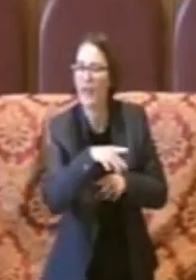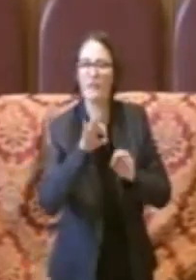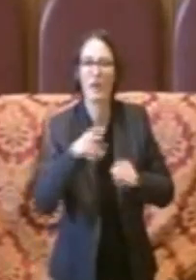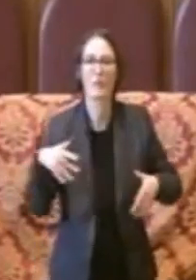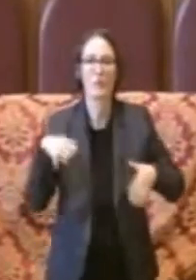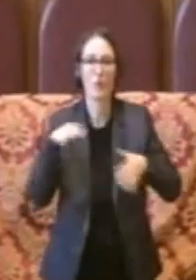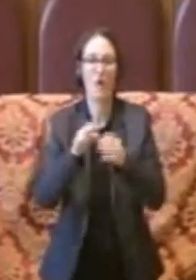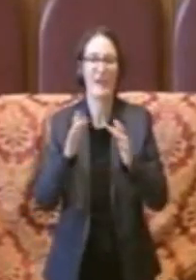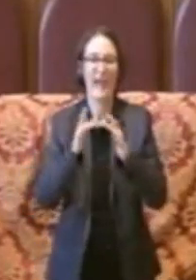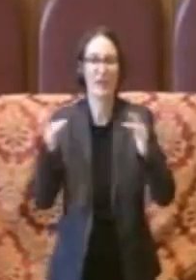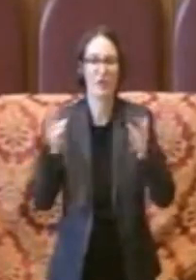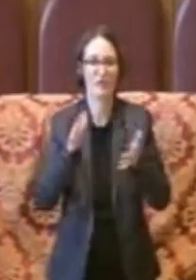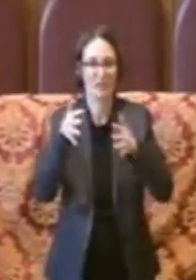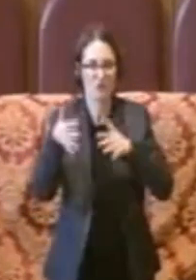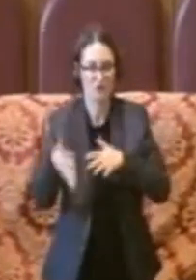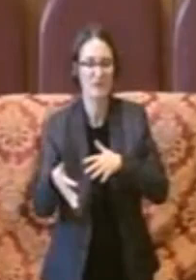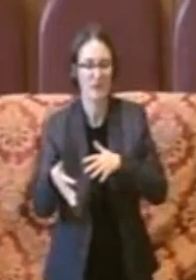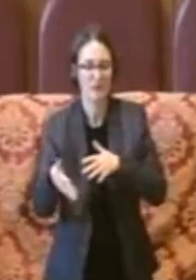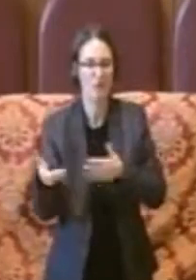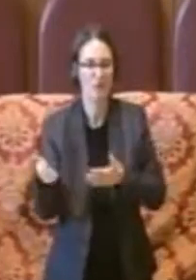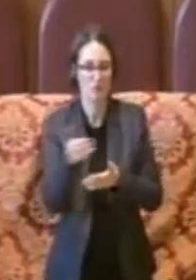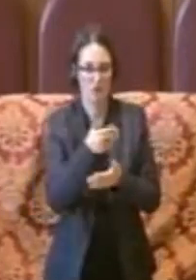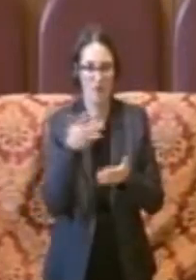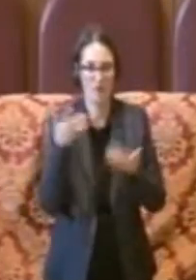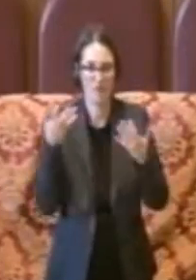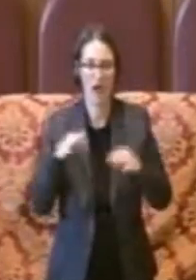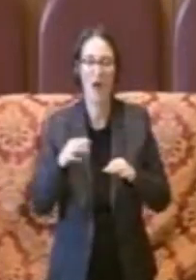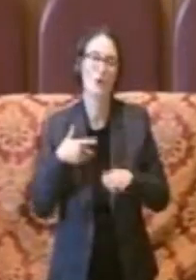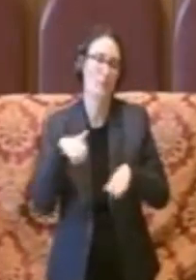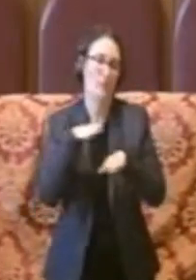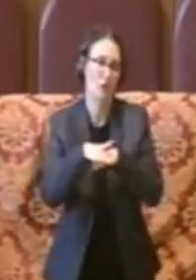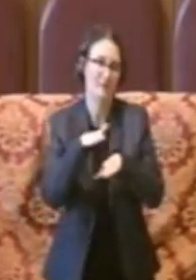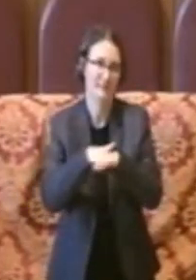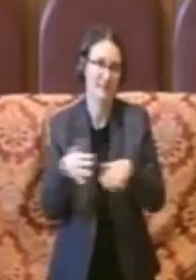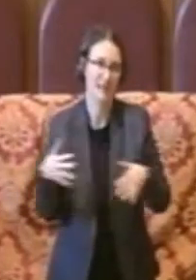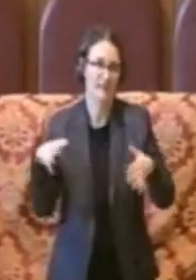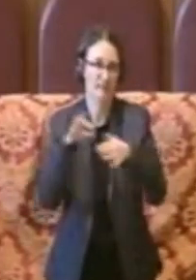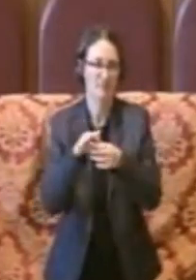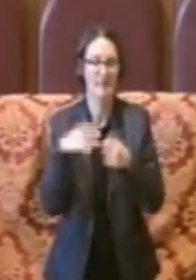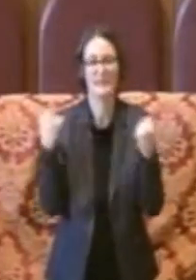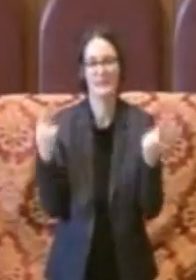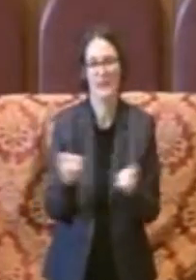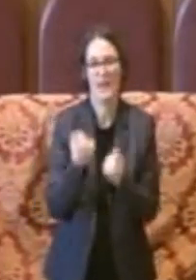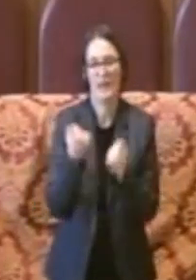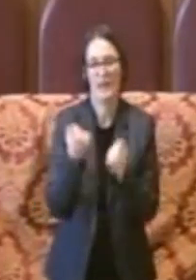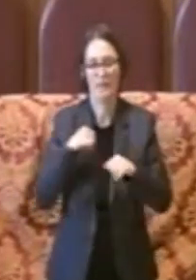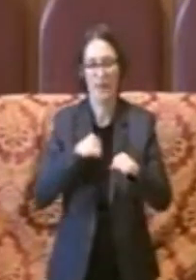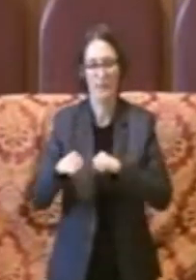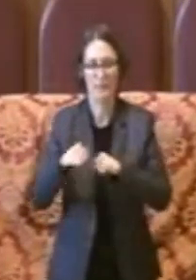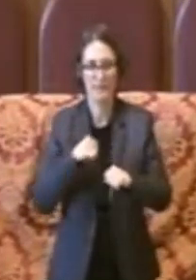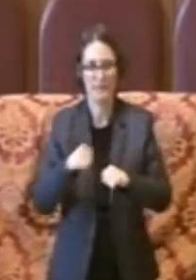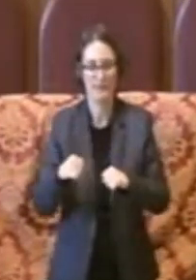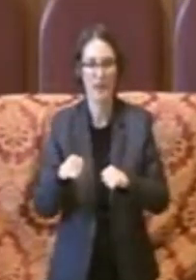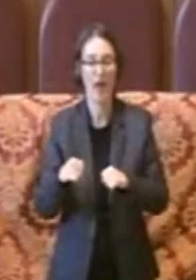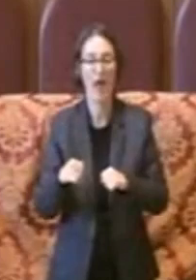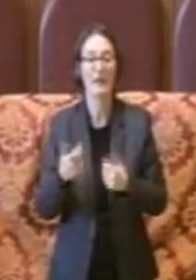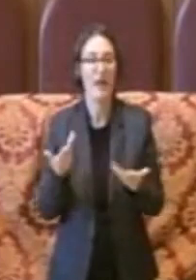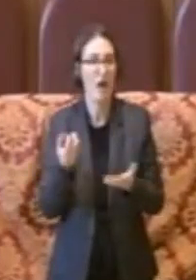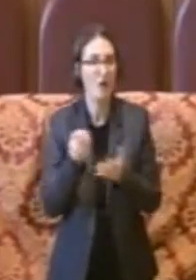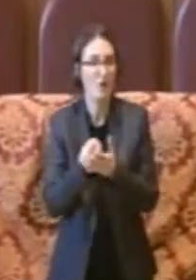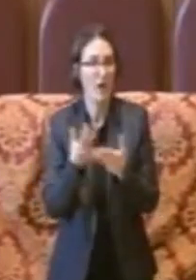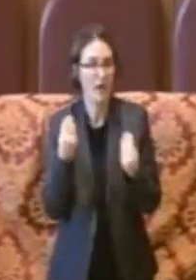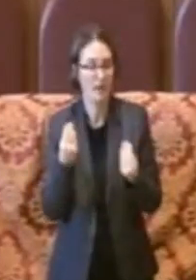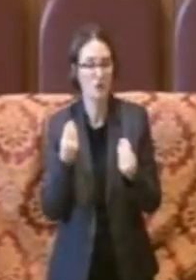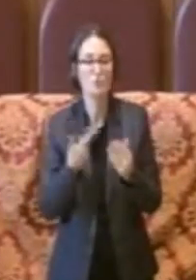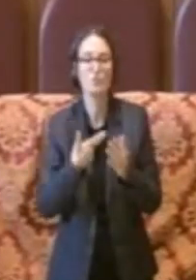e digitalizzazione dei servizi e delle attività amministrative. Quindi che cosa succede? Rispetto a questo